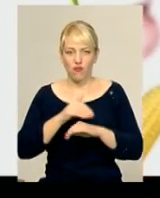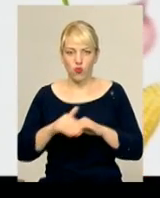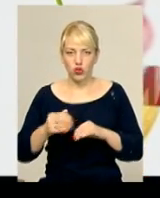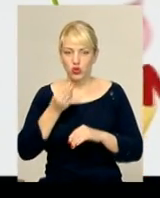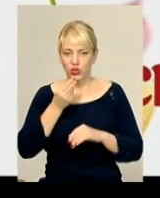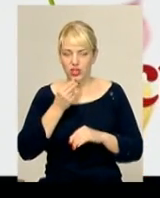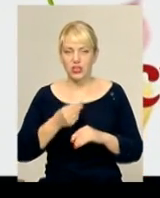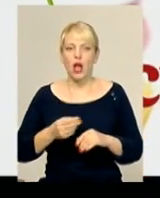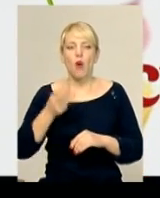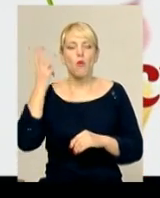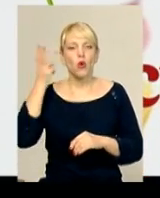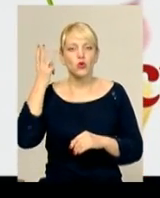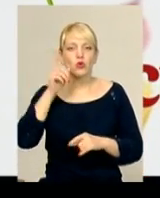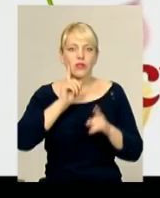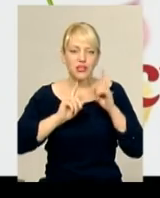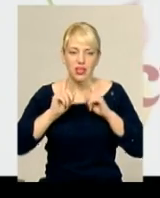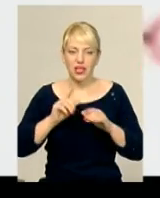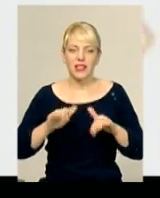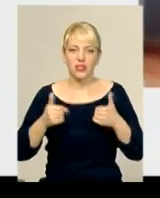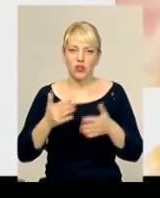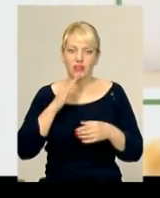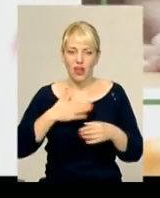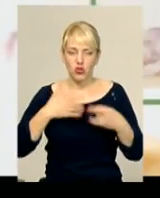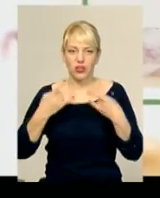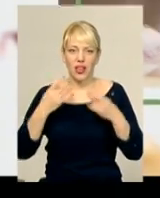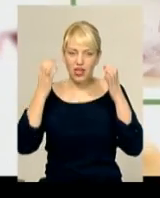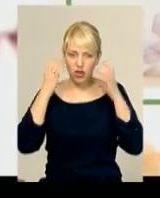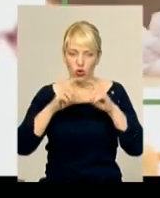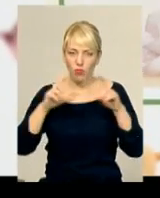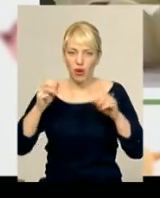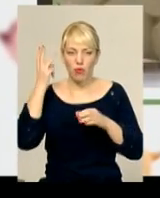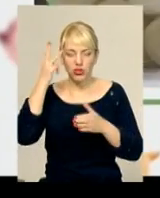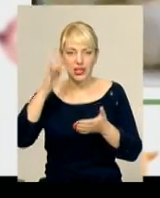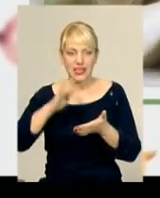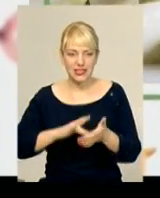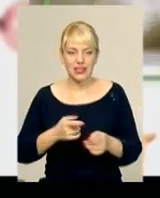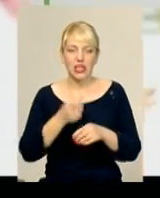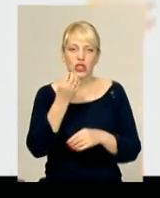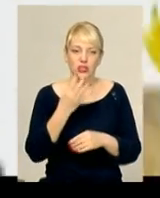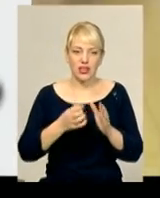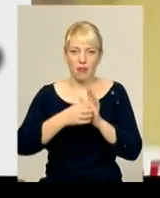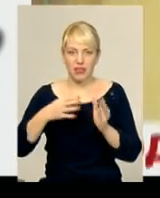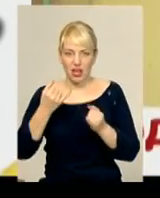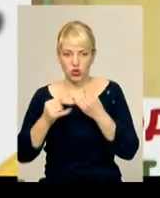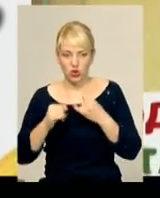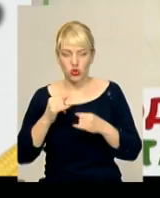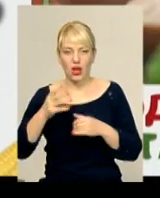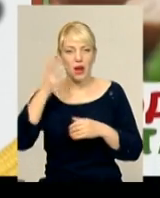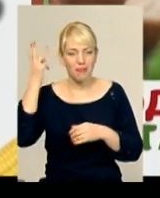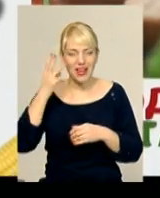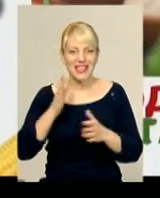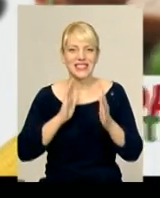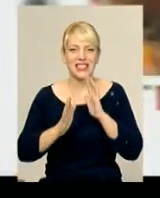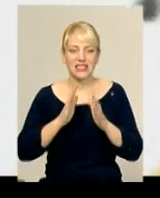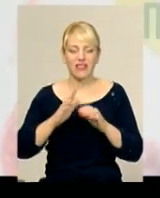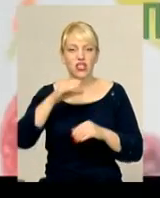про скурівські смаколики, ініційований нашою телерадіокомпанією «Поділля Центр». 14 та 15 жовтня у Хмельницькому сквері імені